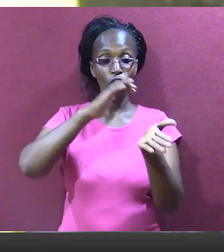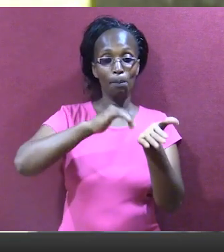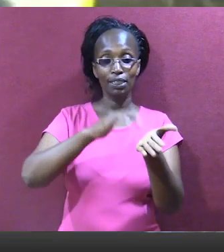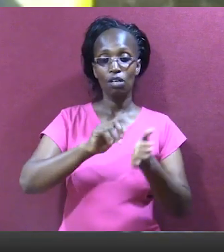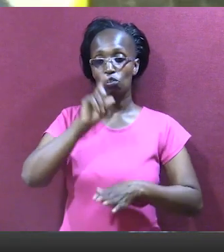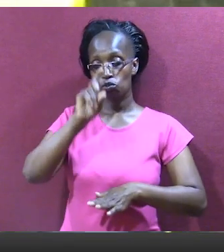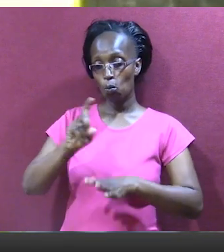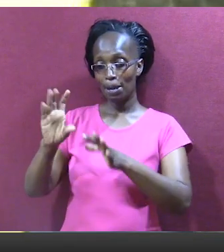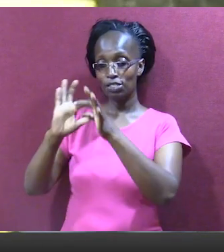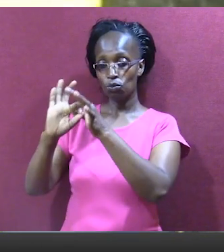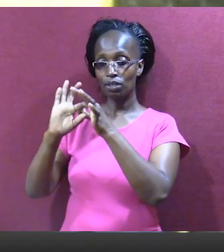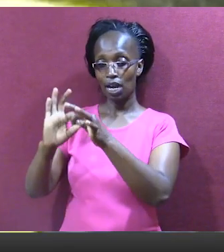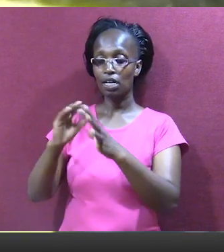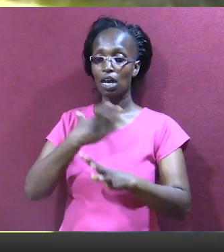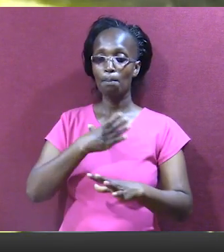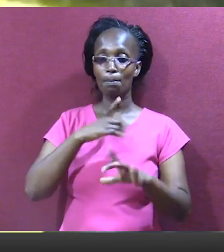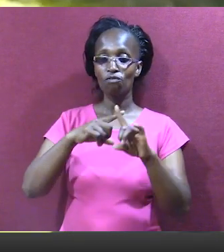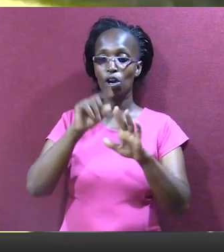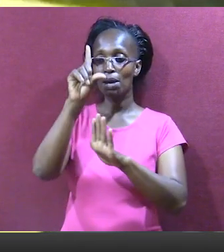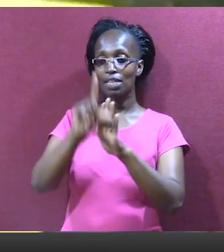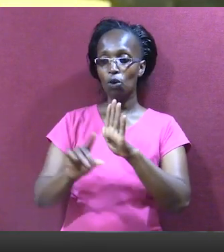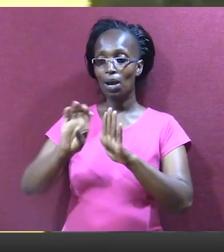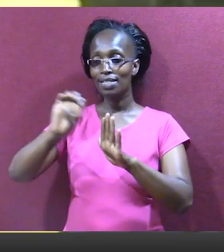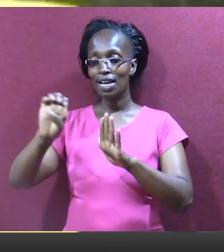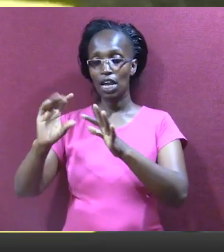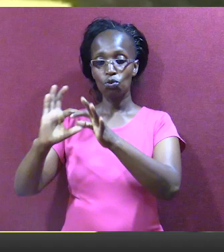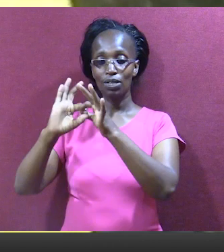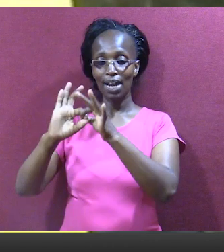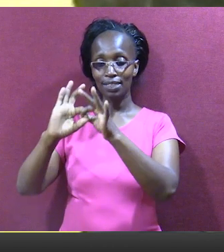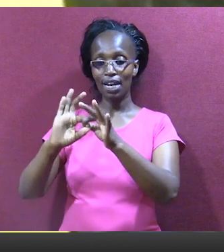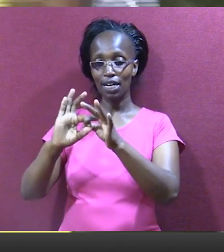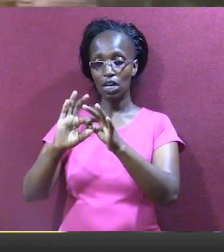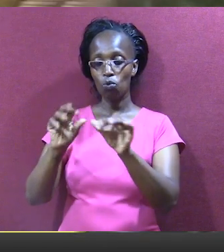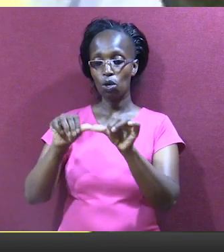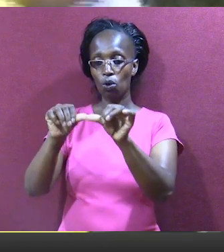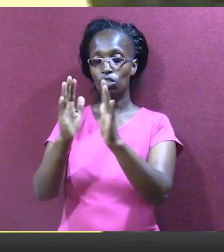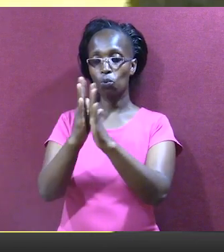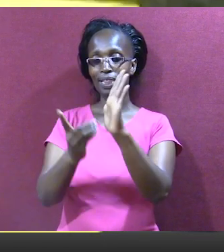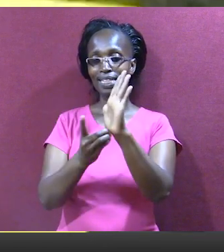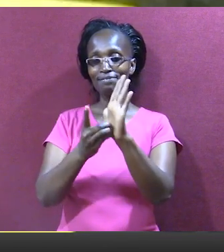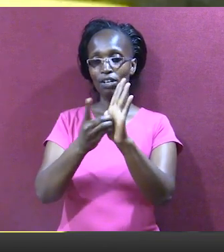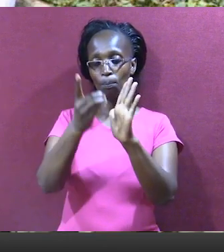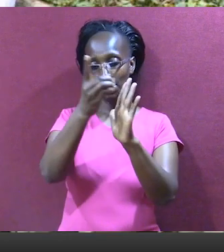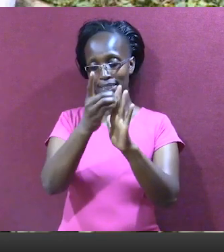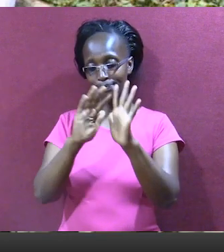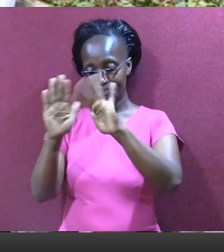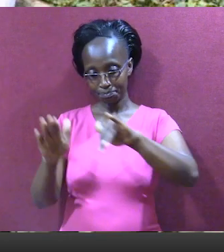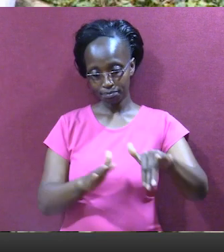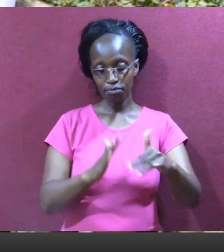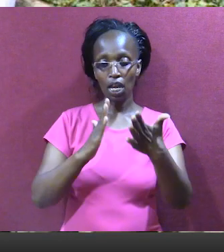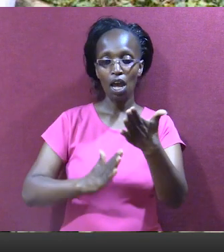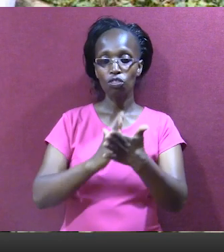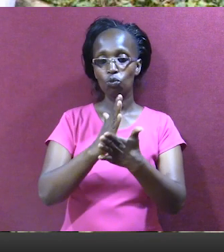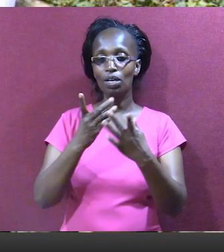Sasa tushikane, watu wa lawa isa tushikane, tuongei na serikane Tupiwe maendeleo Kando na